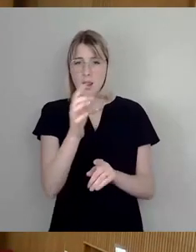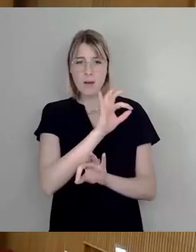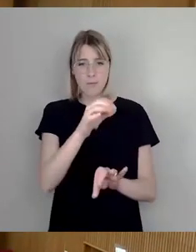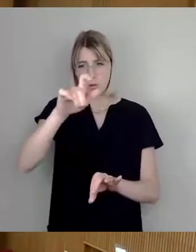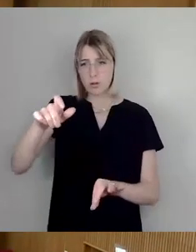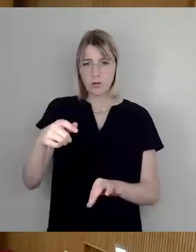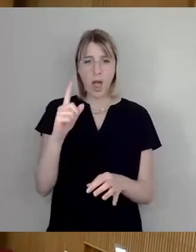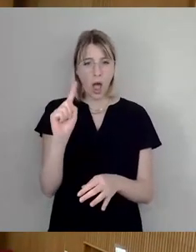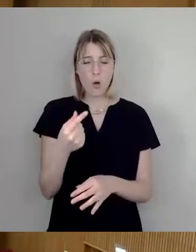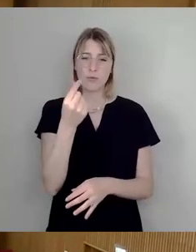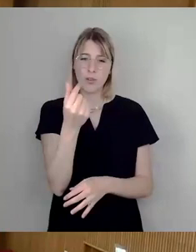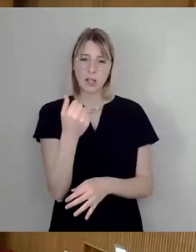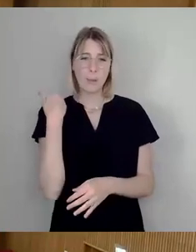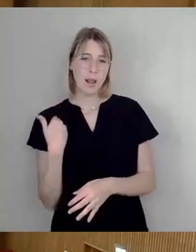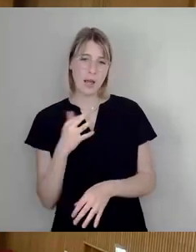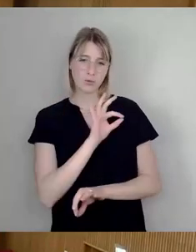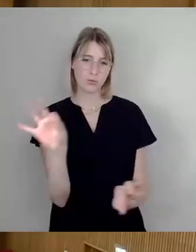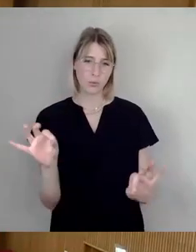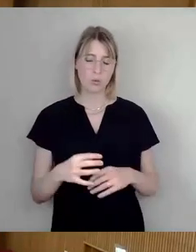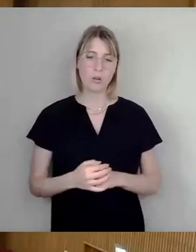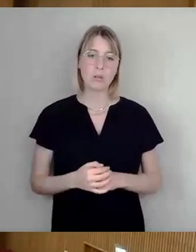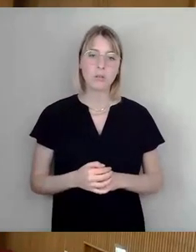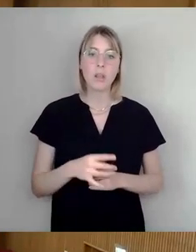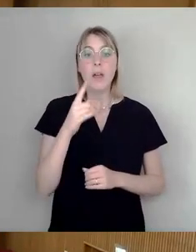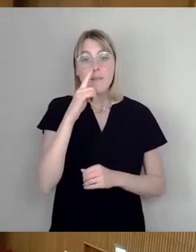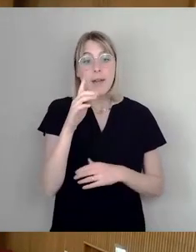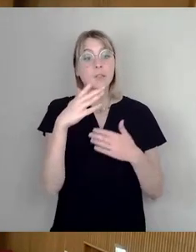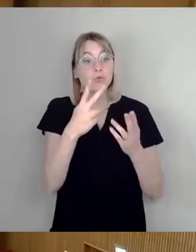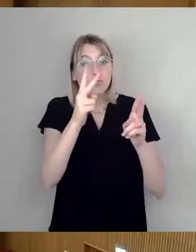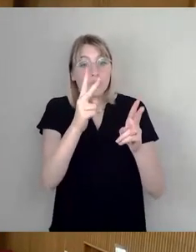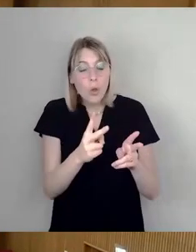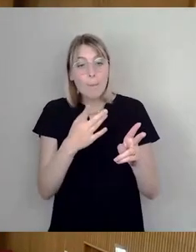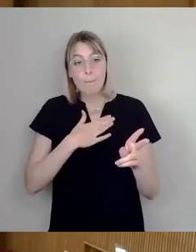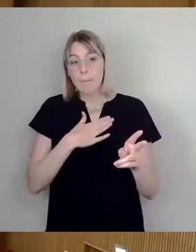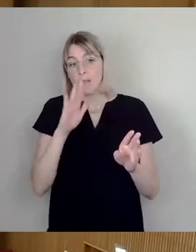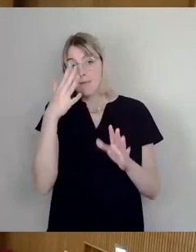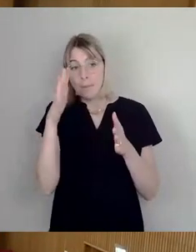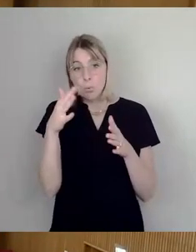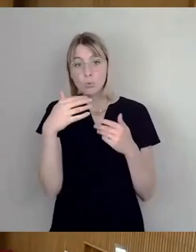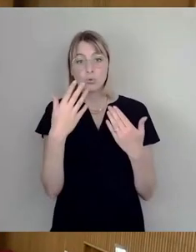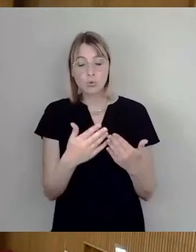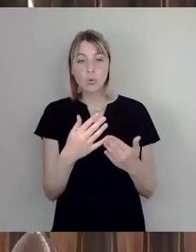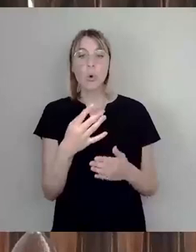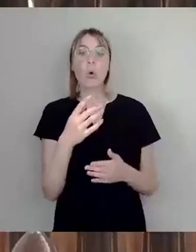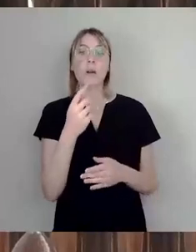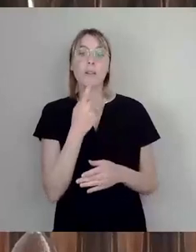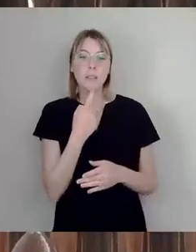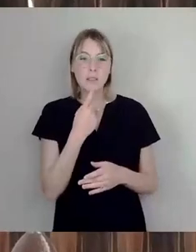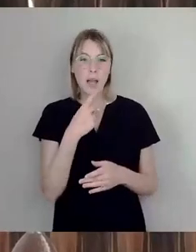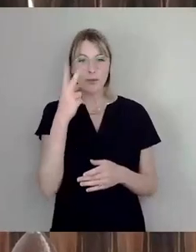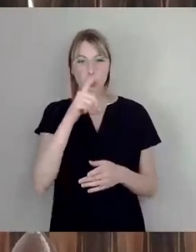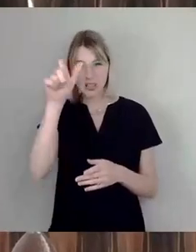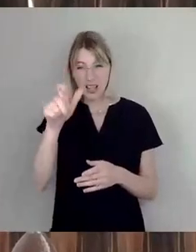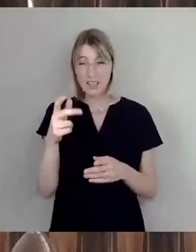Und dann muss ich vorstellen, wenn das stimmt, was ich vermute, dass fast niemand so einen Sachverständigen gebraucht hätte, wie viel überflüssiges